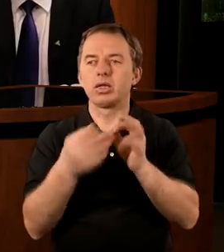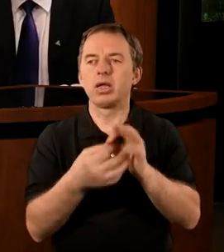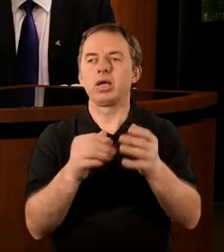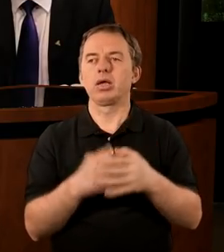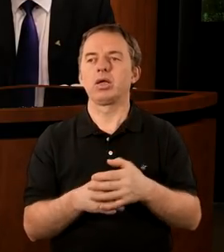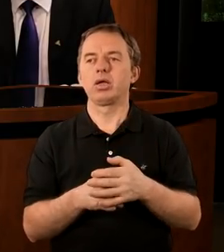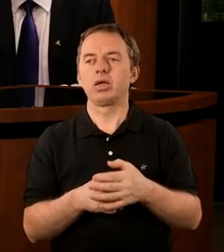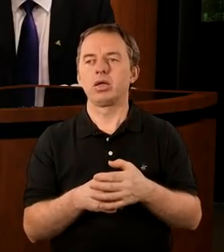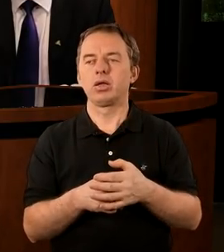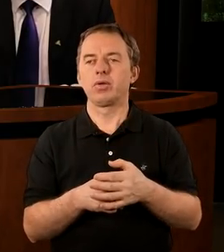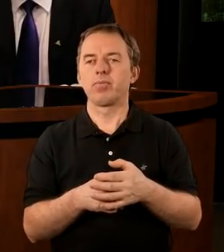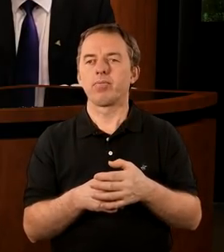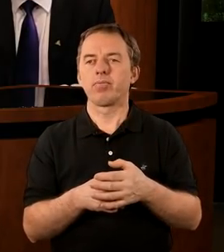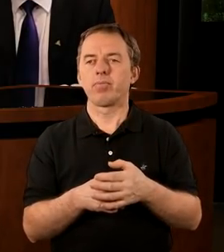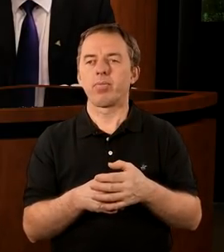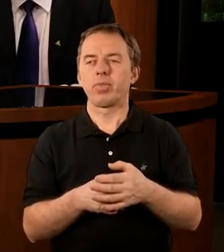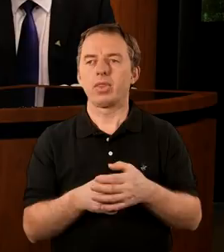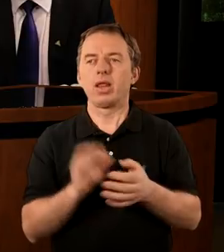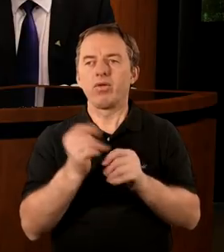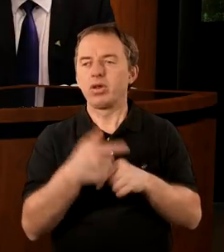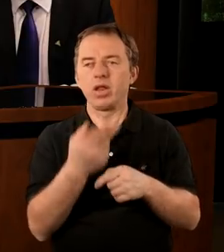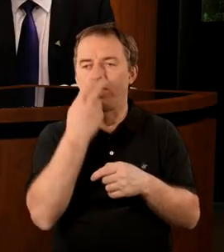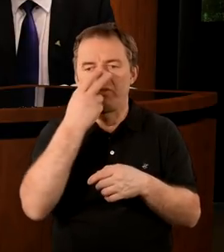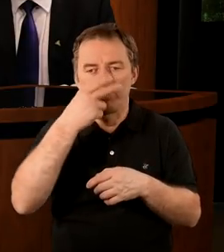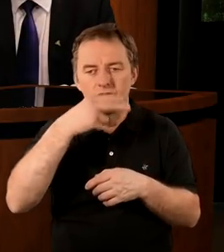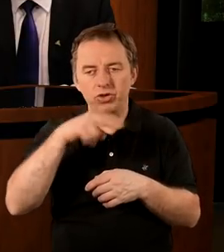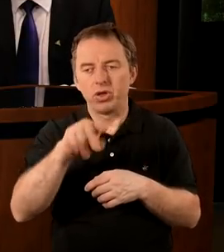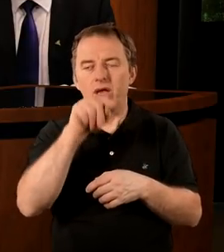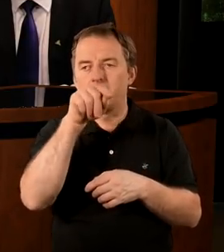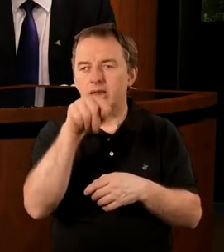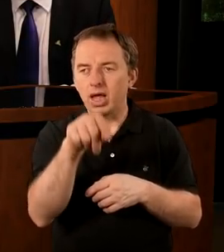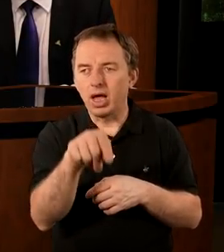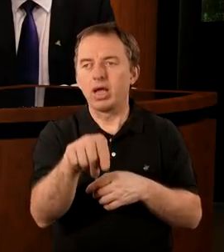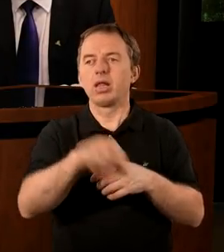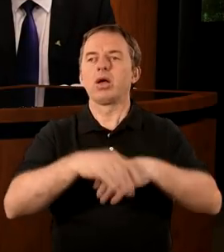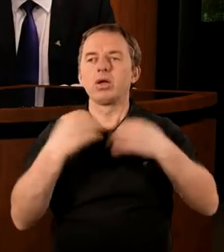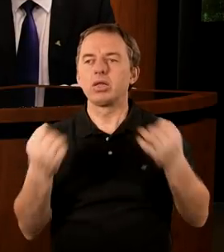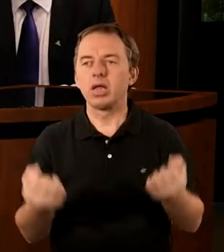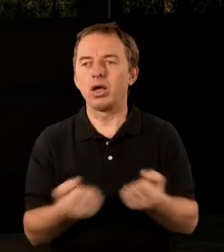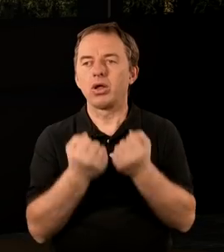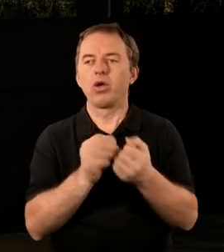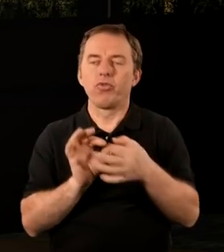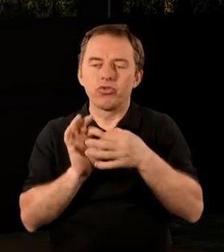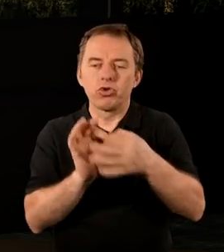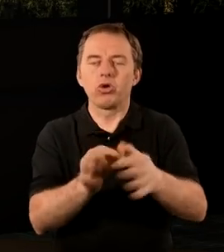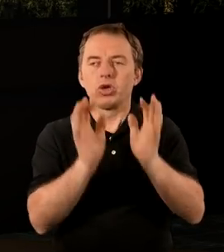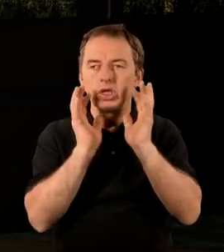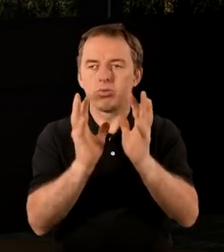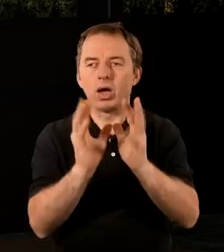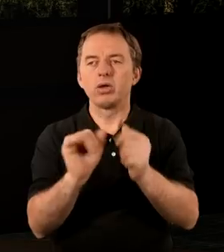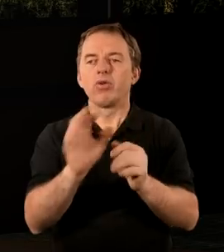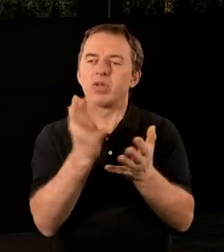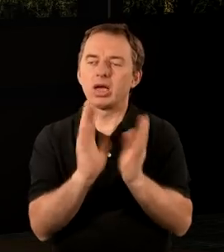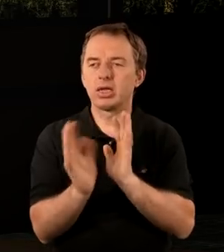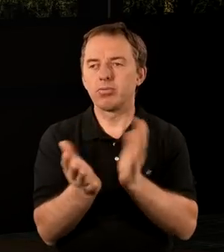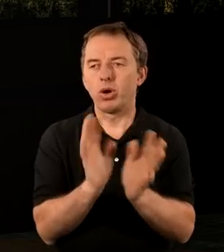kiedy nawet wtedy, kiedy nie widzimy tego starania, wciąż dbasz